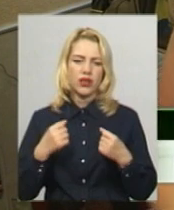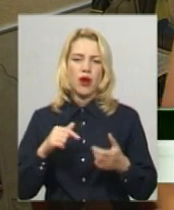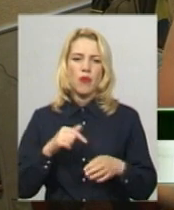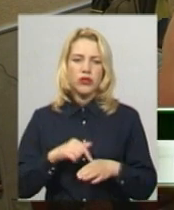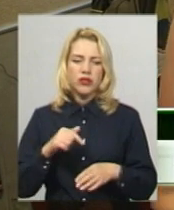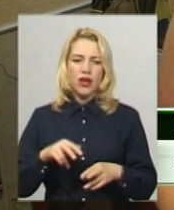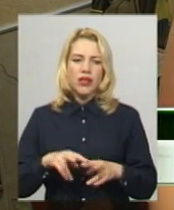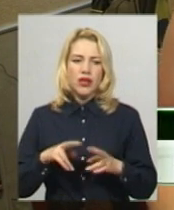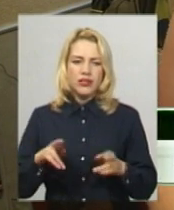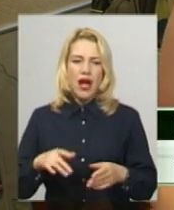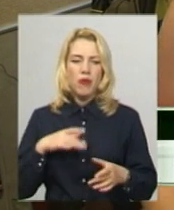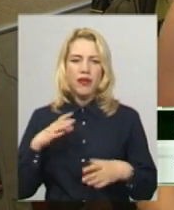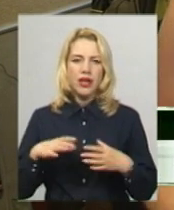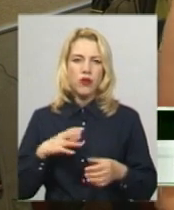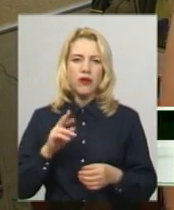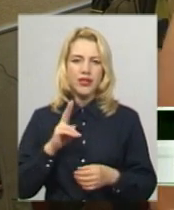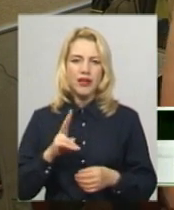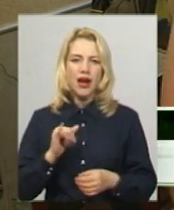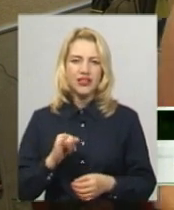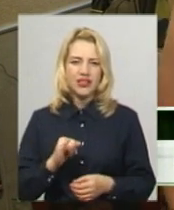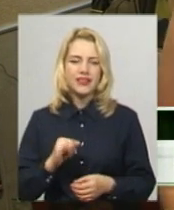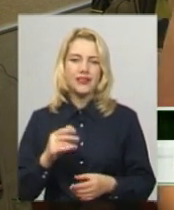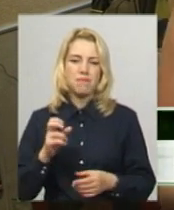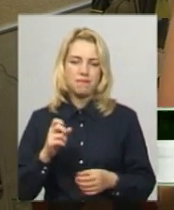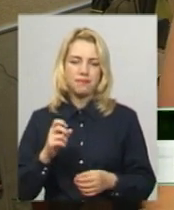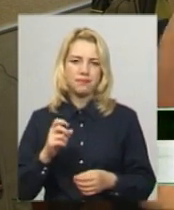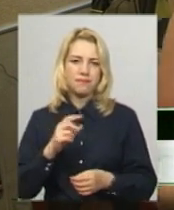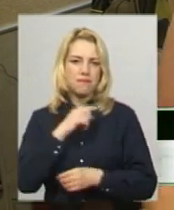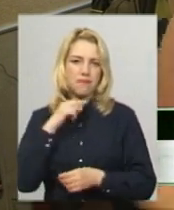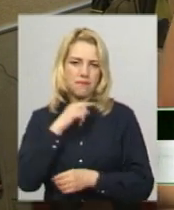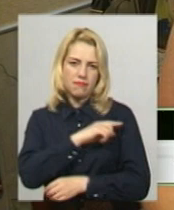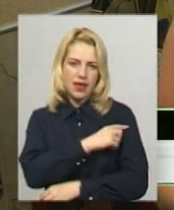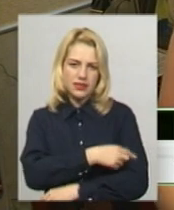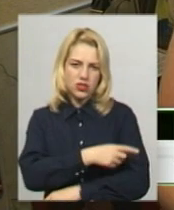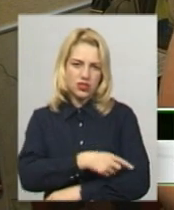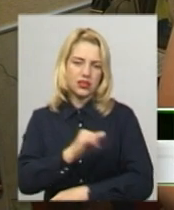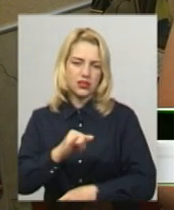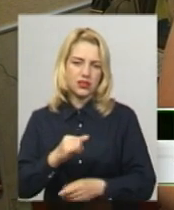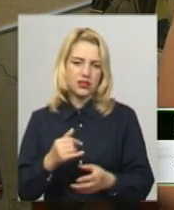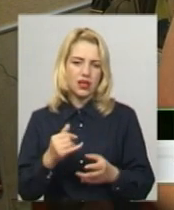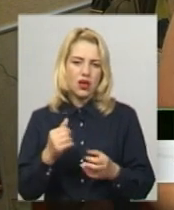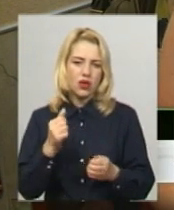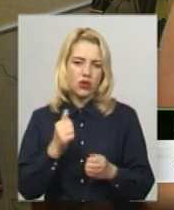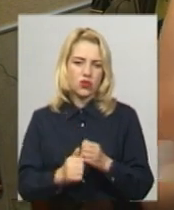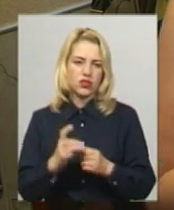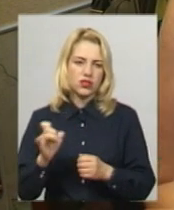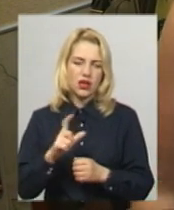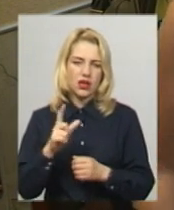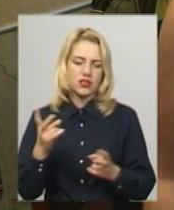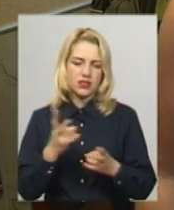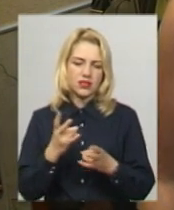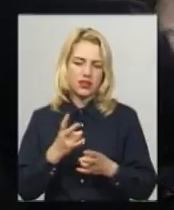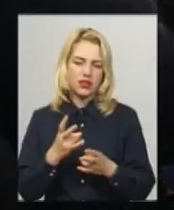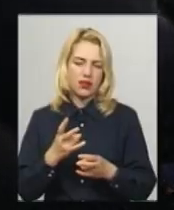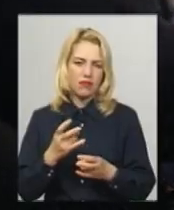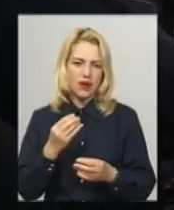само тренуються, як і м'язи. Треба абсолютно кожного разу грати на повну катушку, розривати